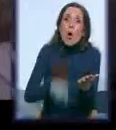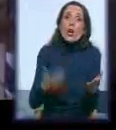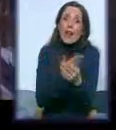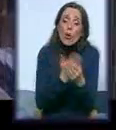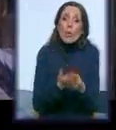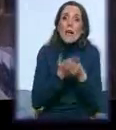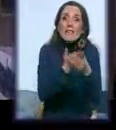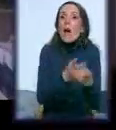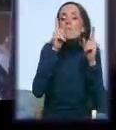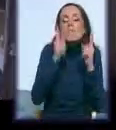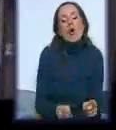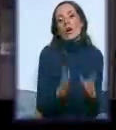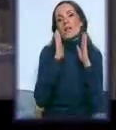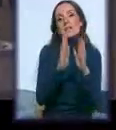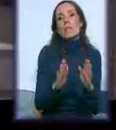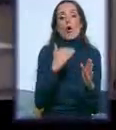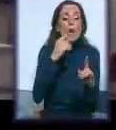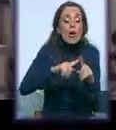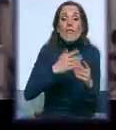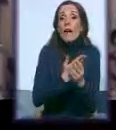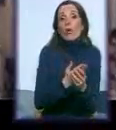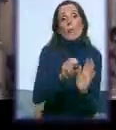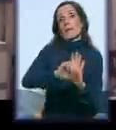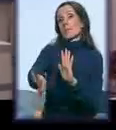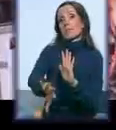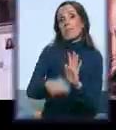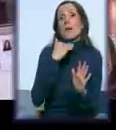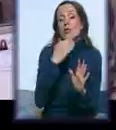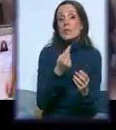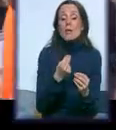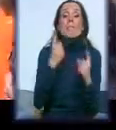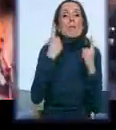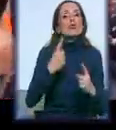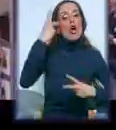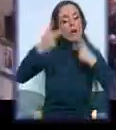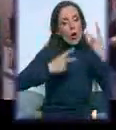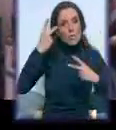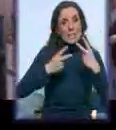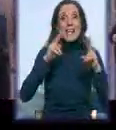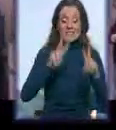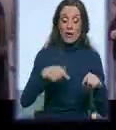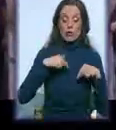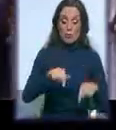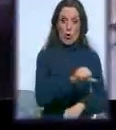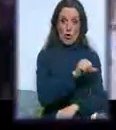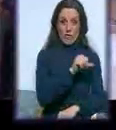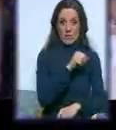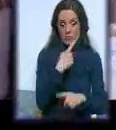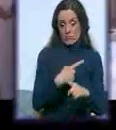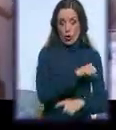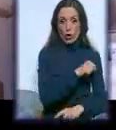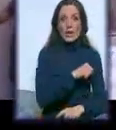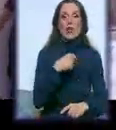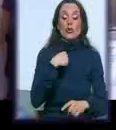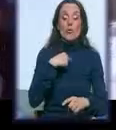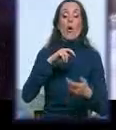procedura. Postoje komisije, postoje komisije koje prate realizaciju projekta. Ovaj put ćemo zaista gledati da, to sam već rekao, da